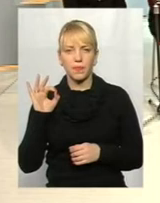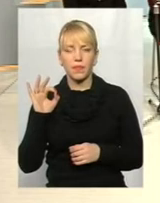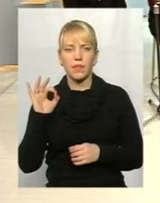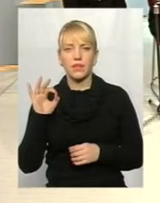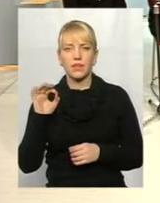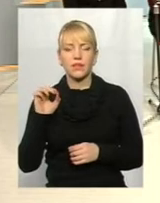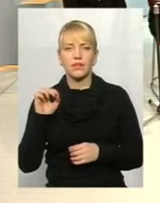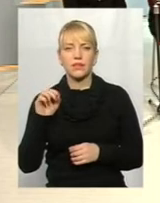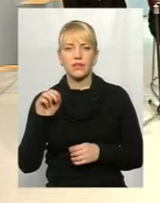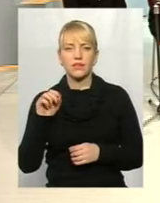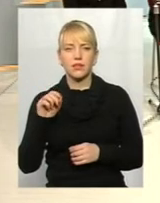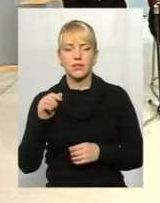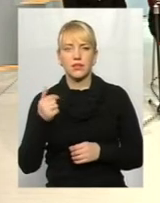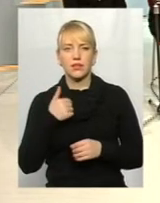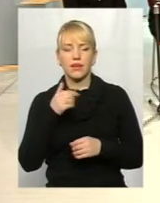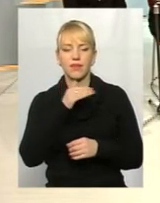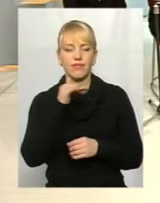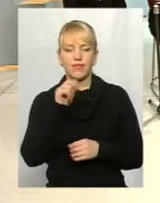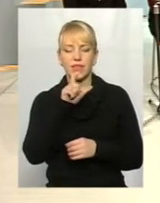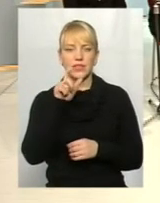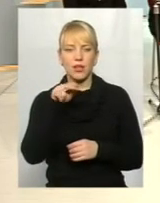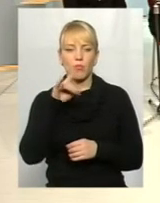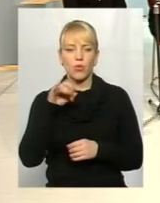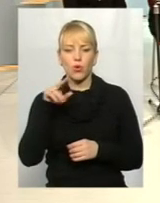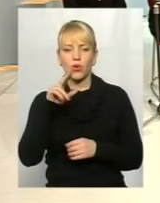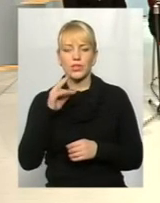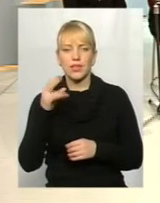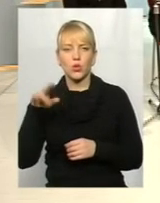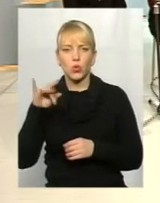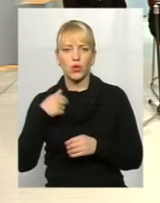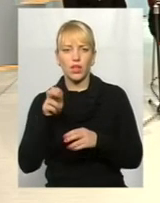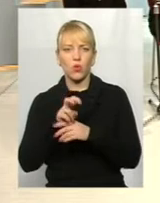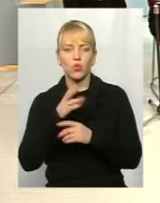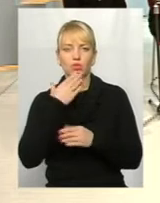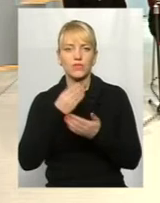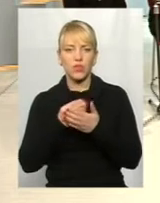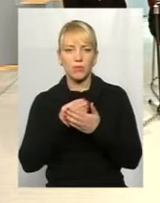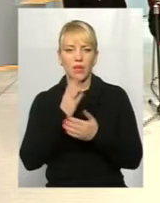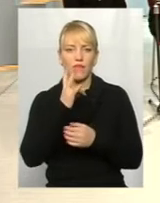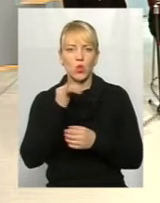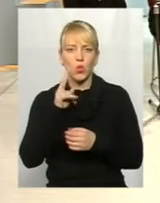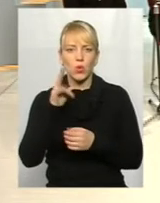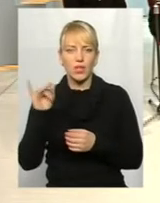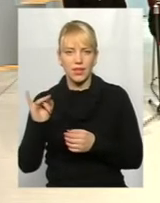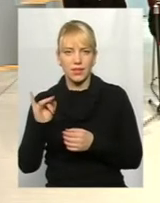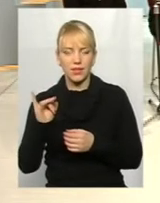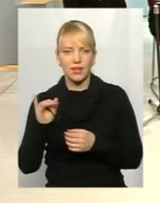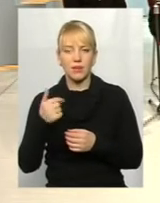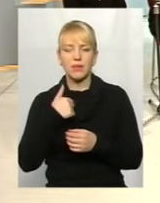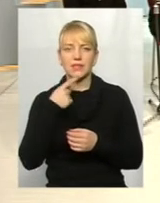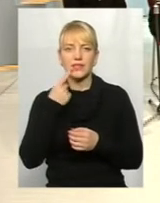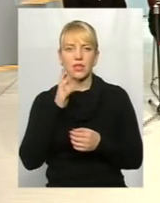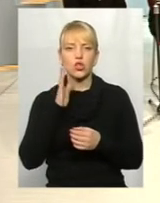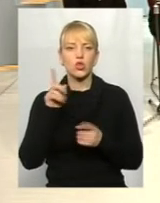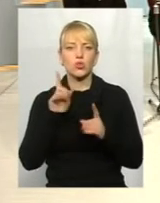фізпроцедури в дитячу поліплініку. І мені сказали, що вже закрито